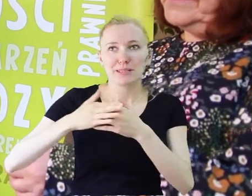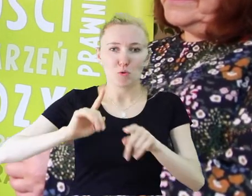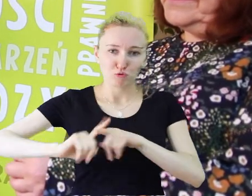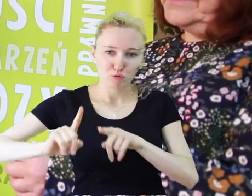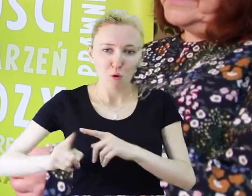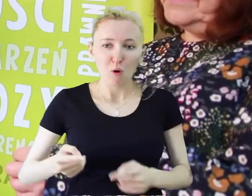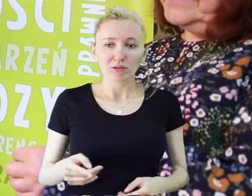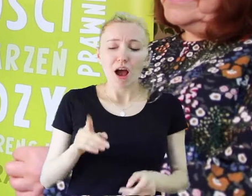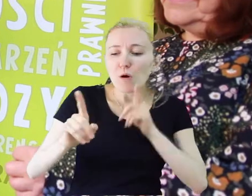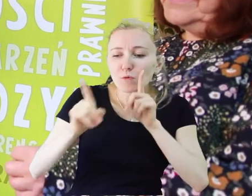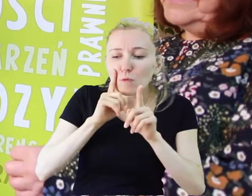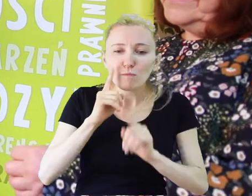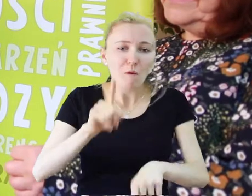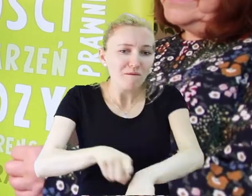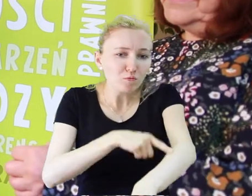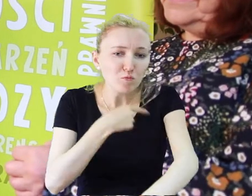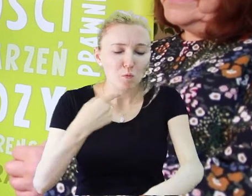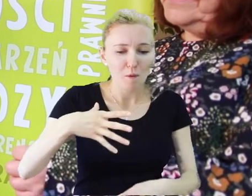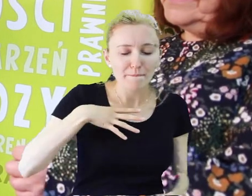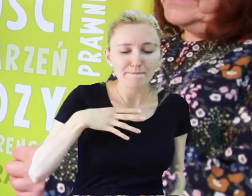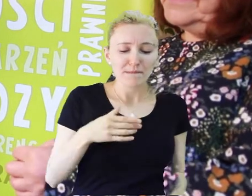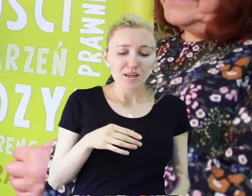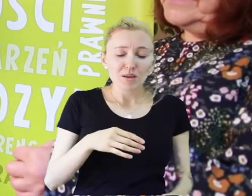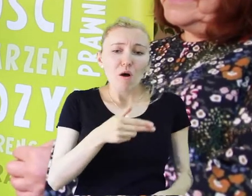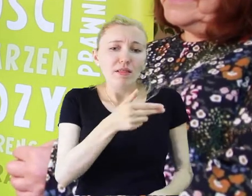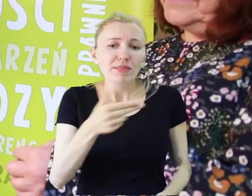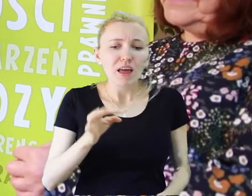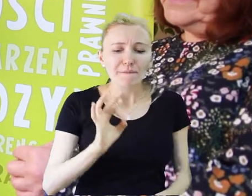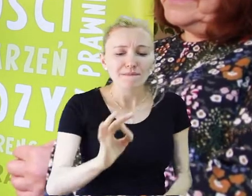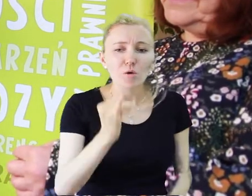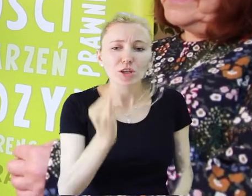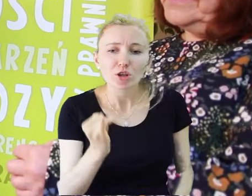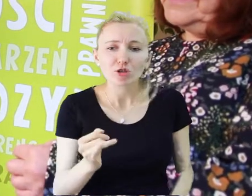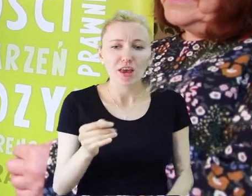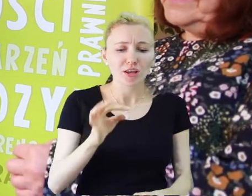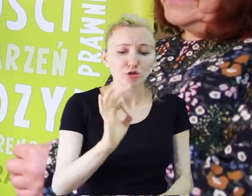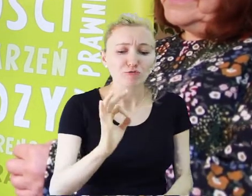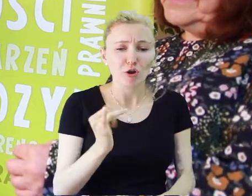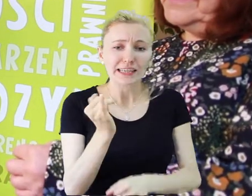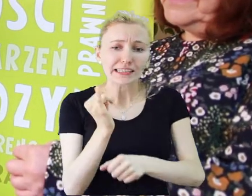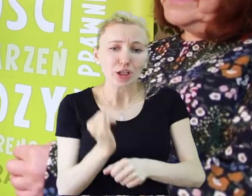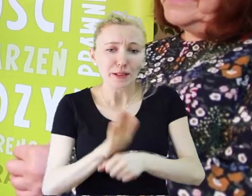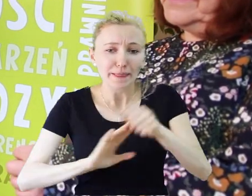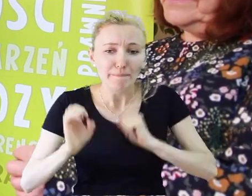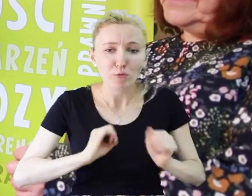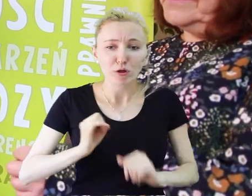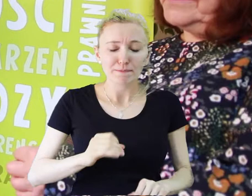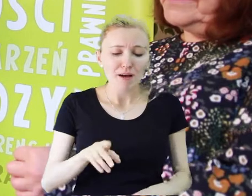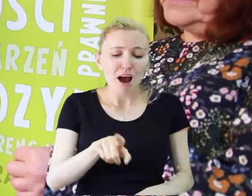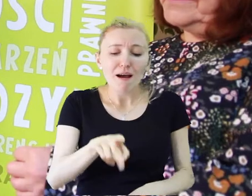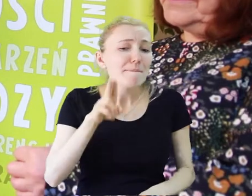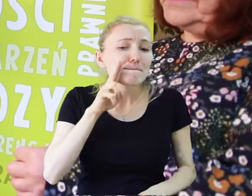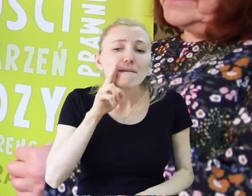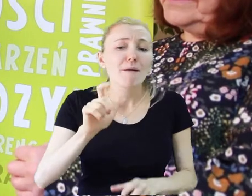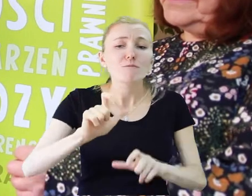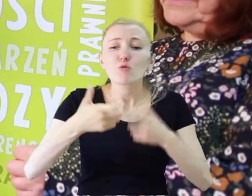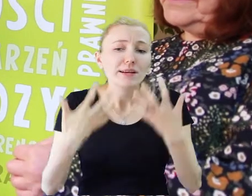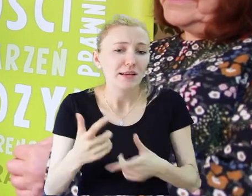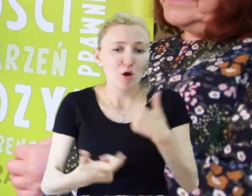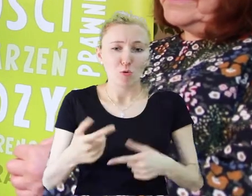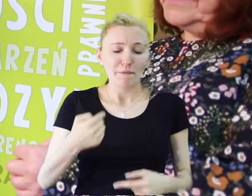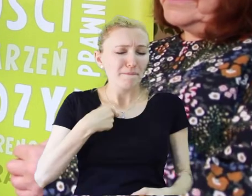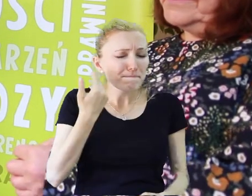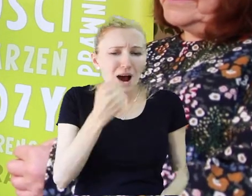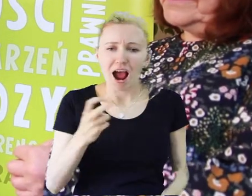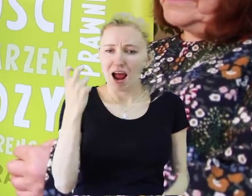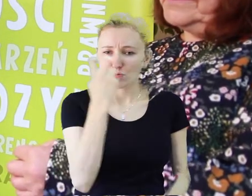Długo rozmawiałam o jej dzieciach, o dziecku niepełnosprawnym, o tym, co chcę robić. Bardzo się angażowałam, ale